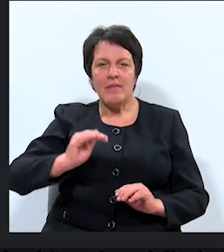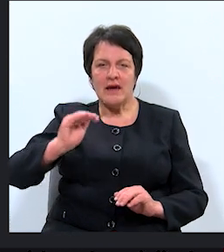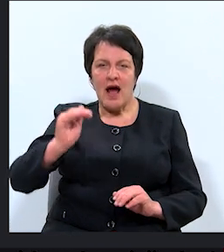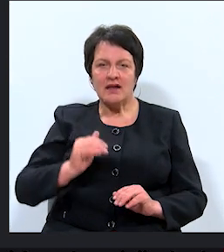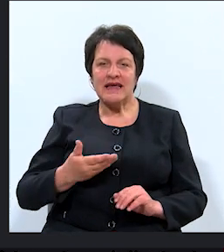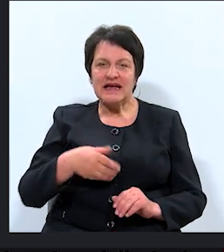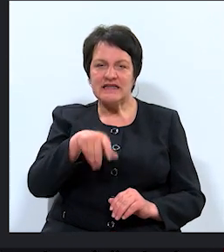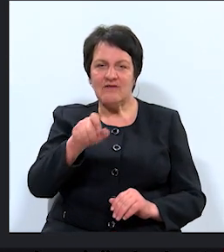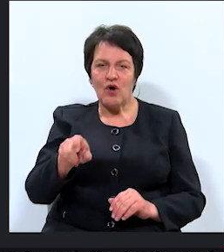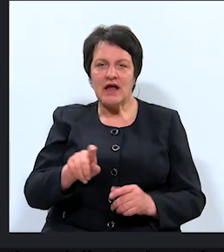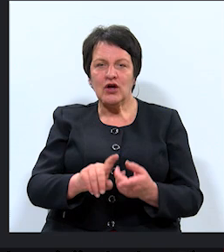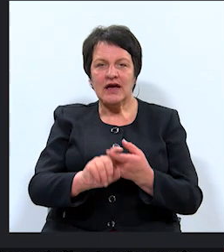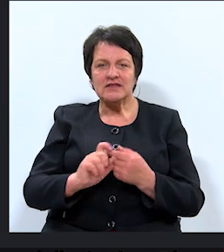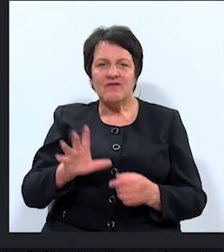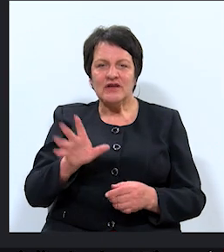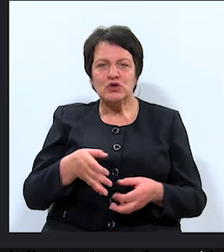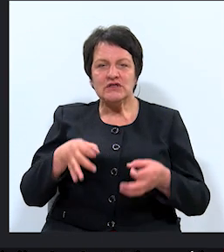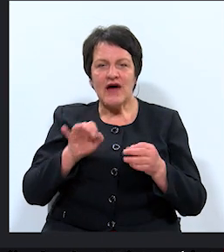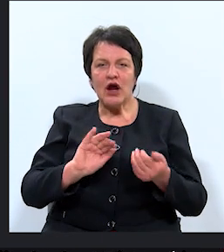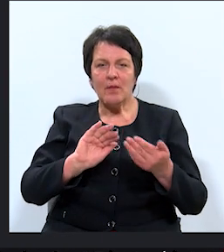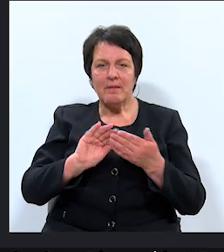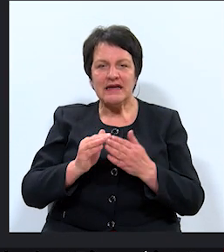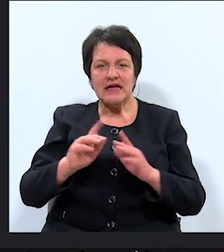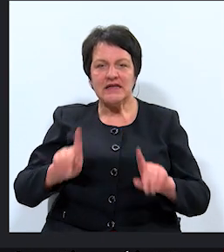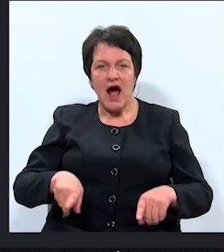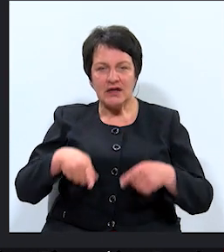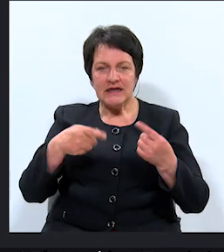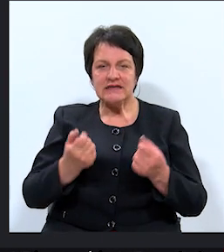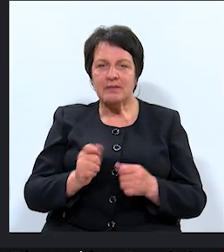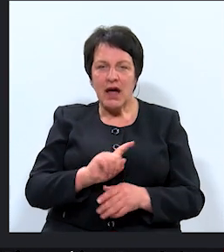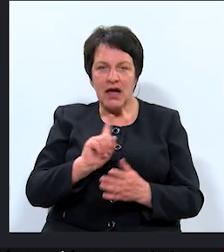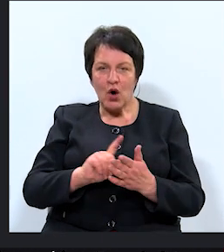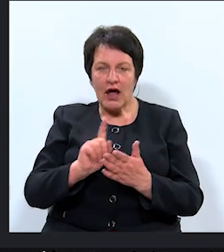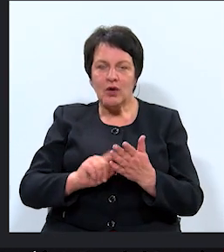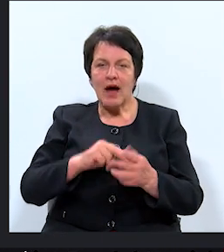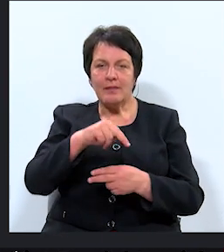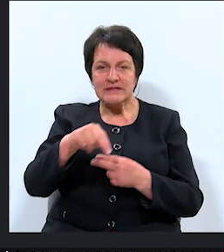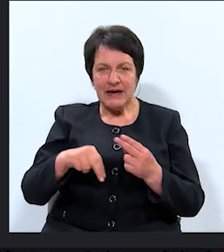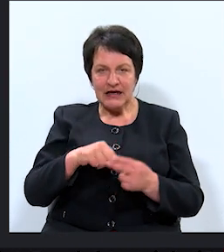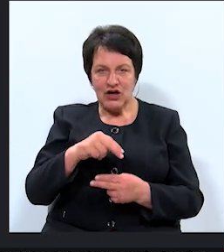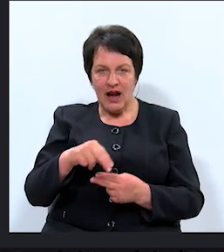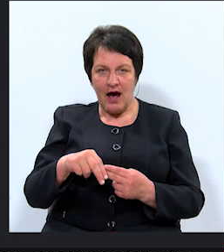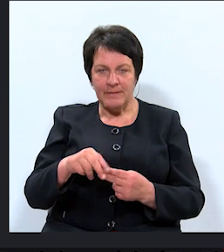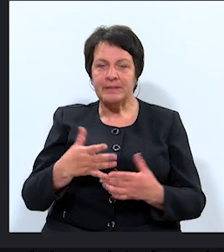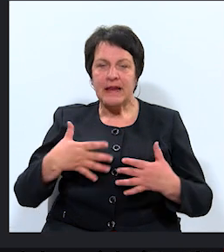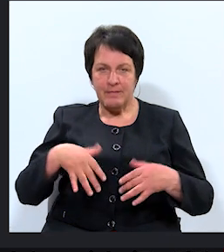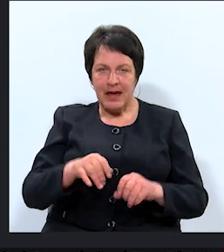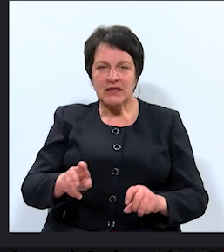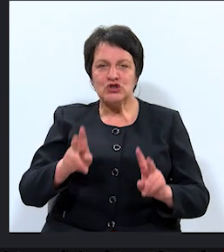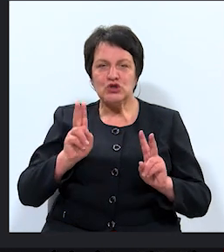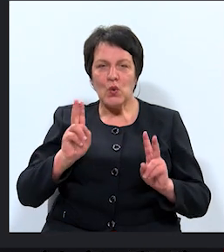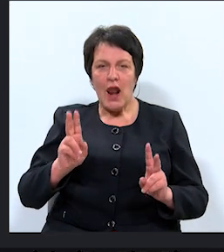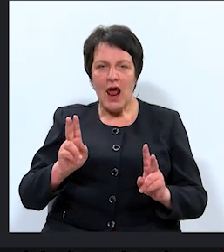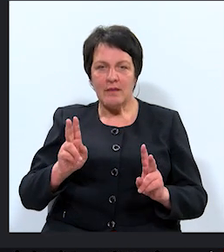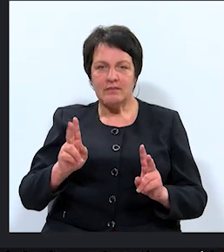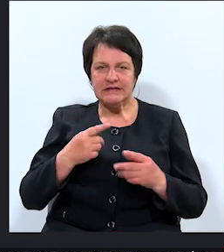iesaisti visu svarīgu pilsētas attīstībai jautājumu apspriešanā. Mēs solam